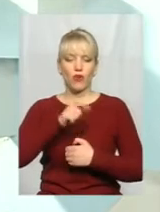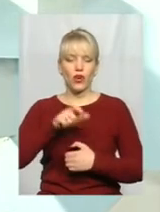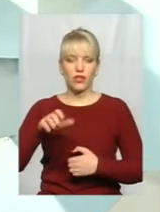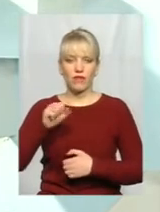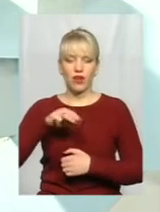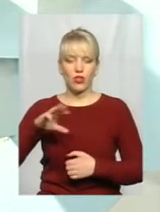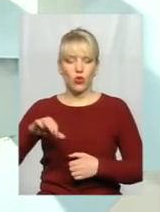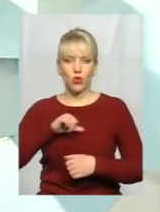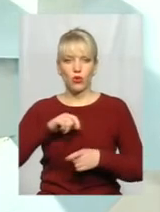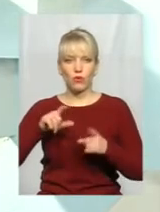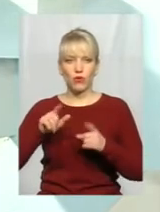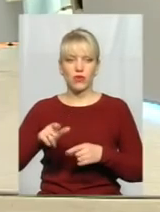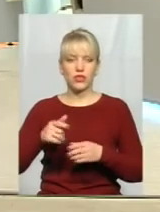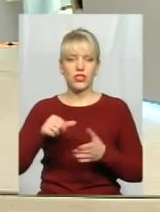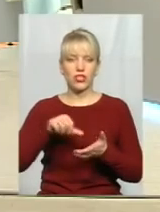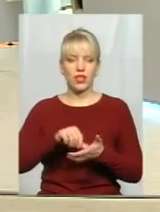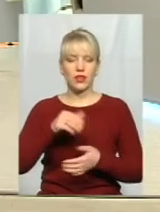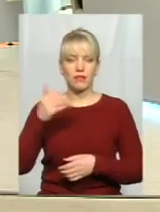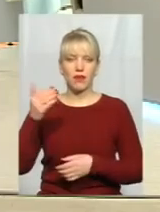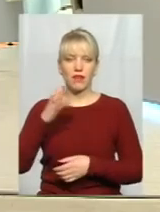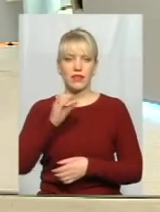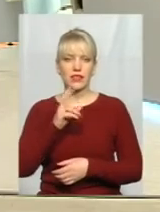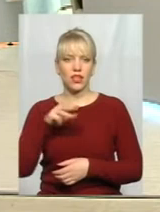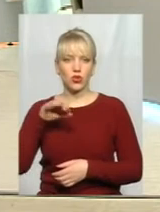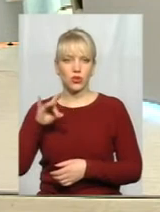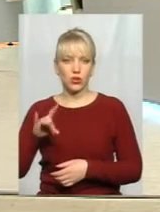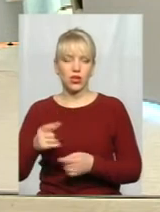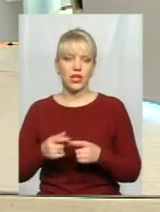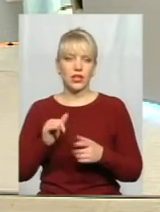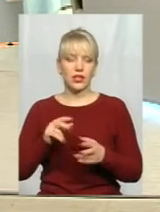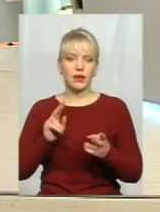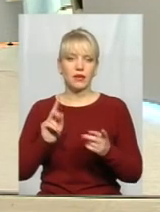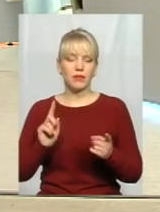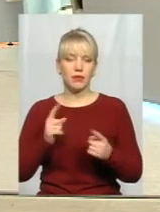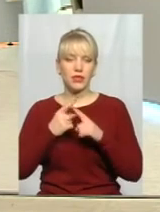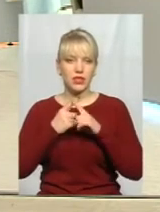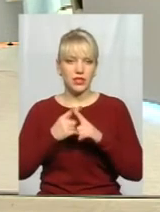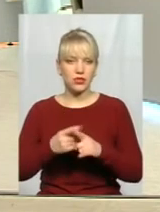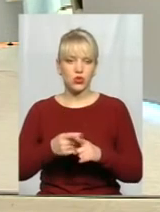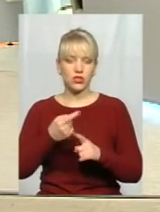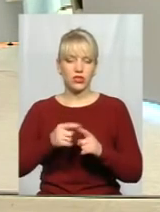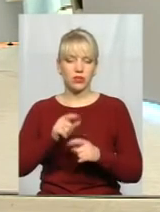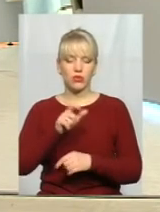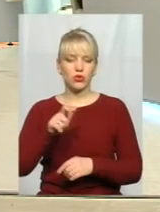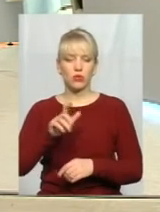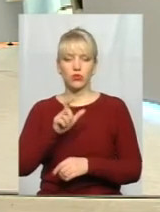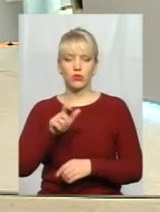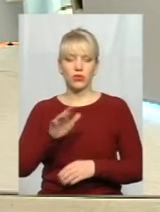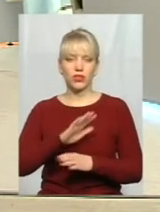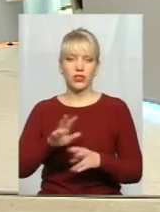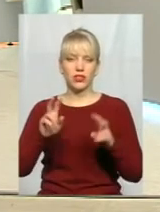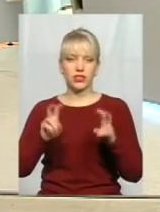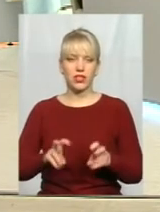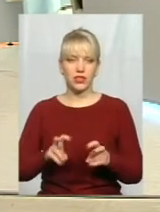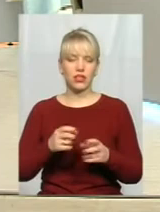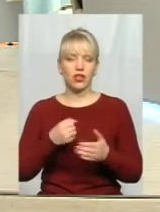добровольців, членів правого сектору і так далі. Тобто, піти на зустріч з цим людям, щоб вони не сиділи там орієнтовно до 18